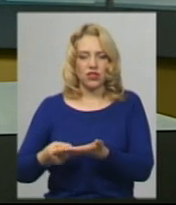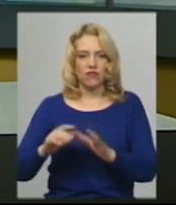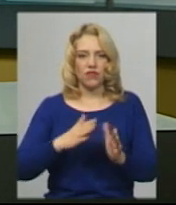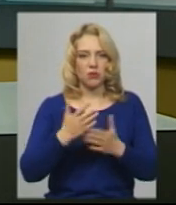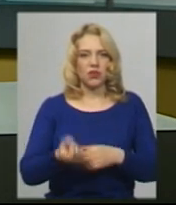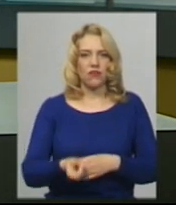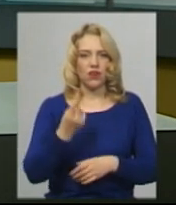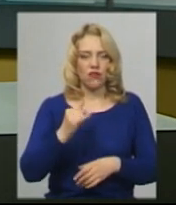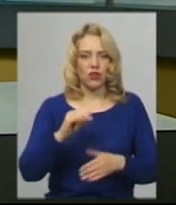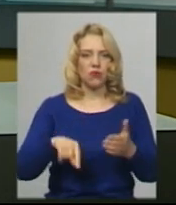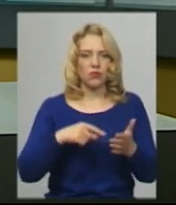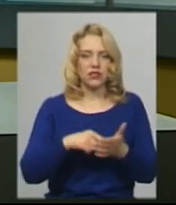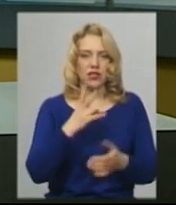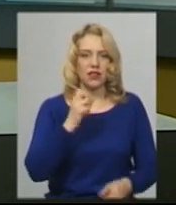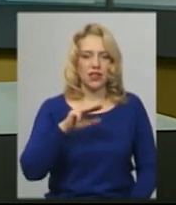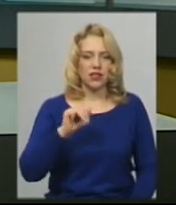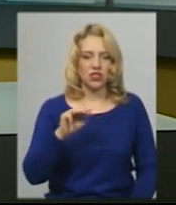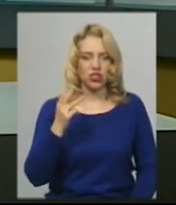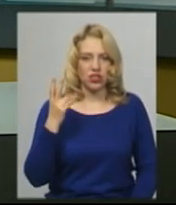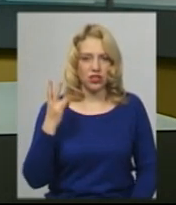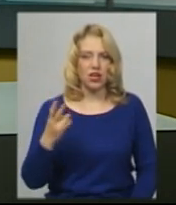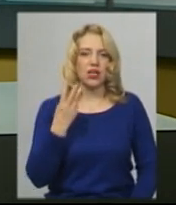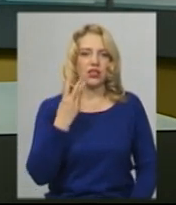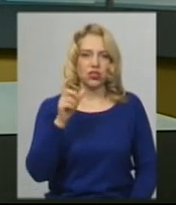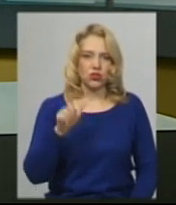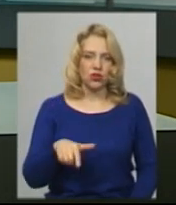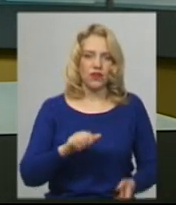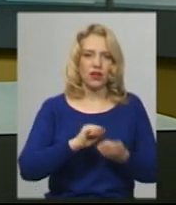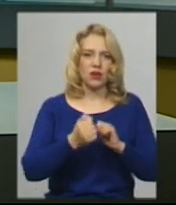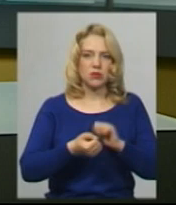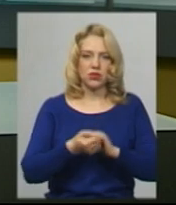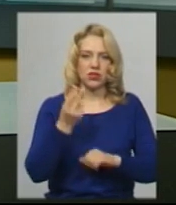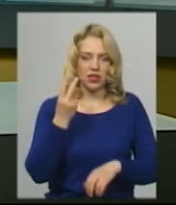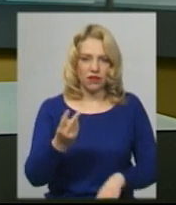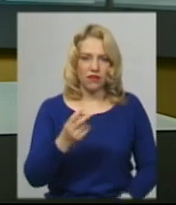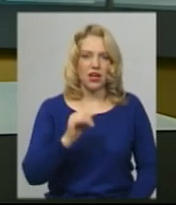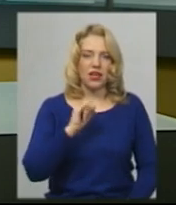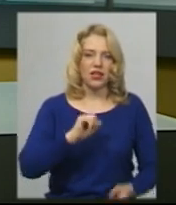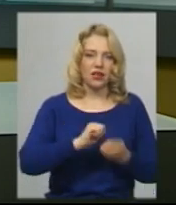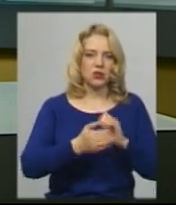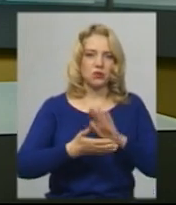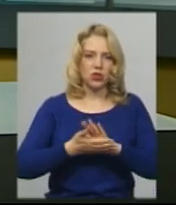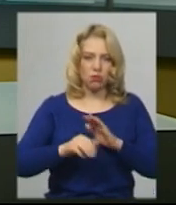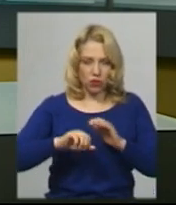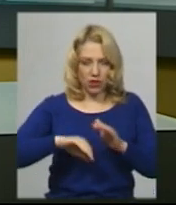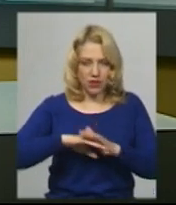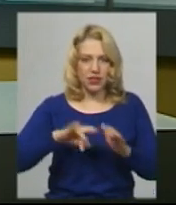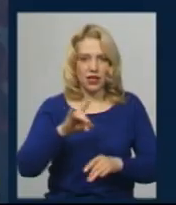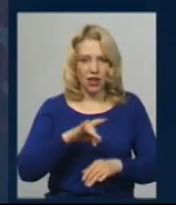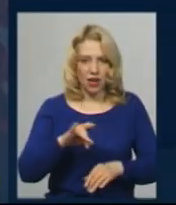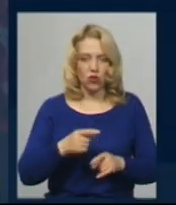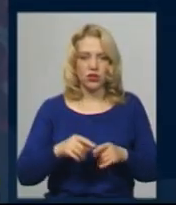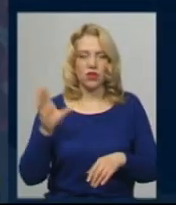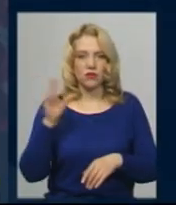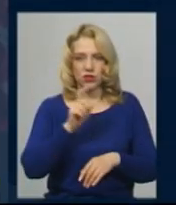трьох жителів Нетішина. По двоє хворих у місті Кам'янець-Подільський та Кам'янець-Подільському районі. Усі з числа контактних